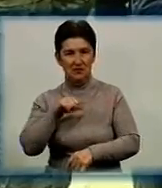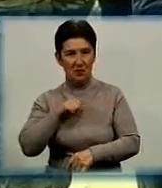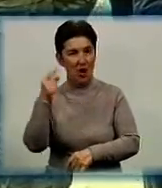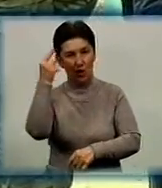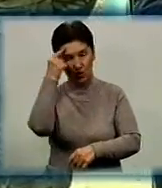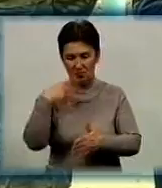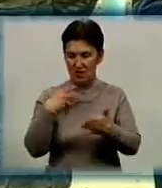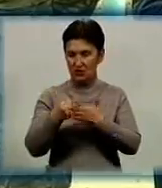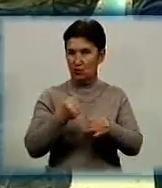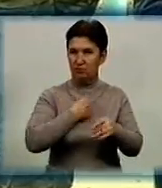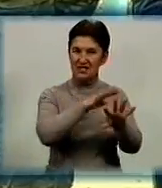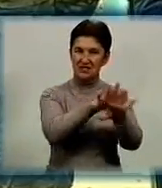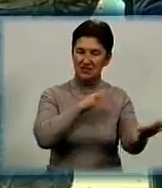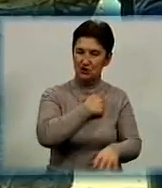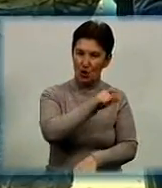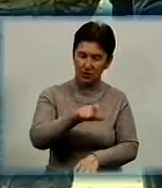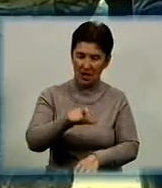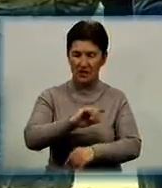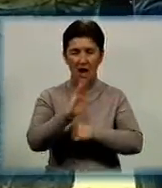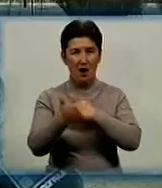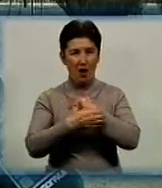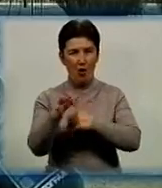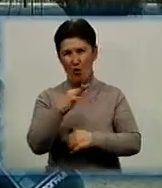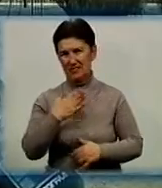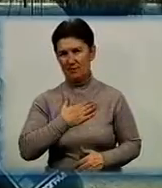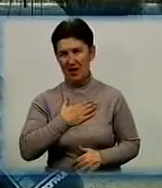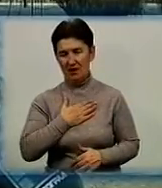свій особовий склад, потім про завдання і наостанок про себе.